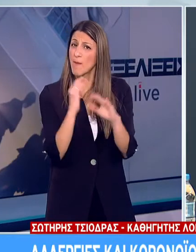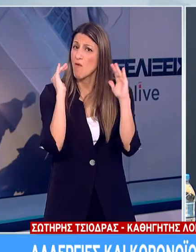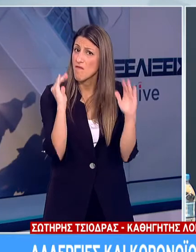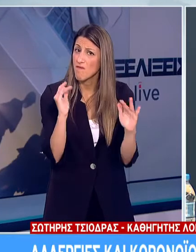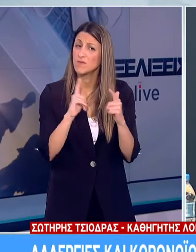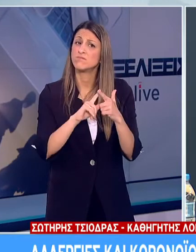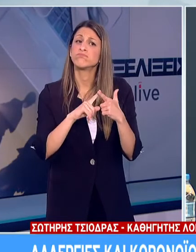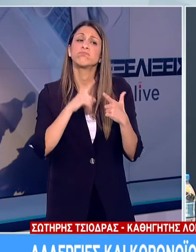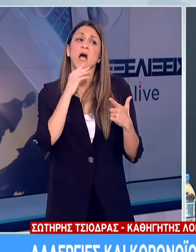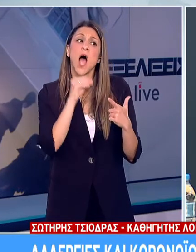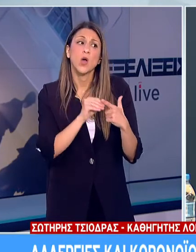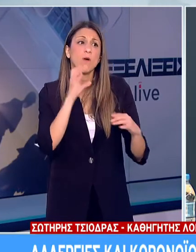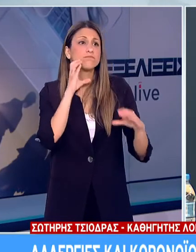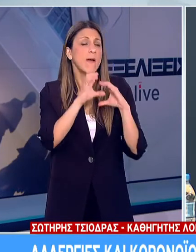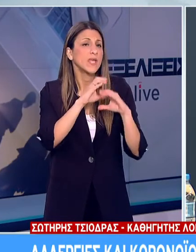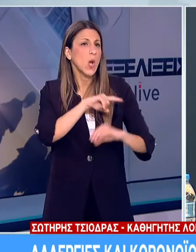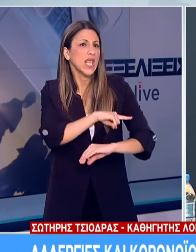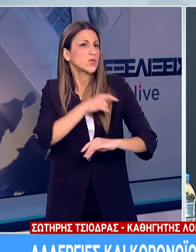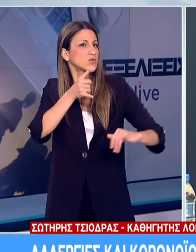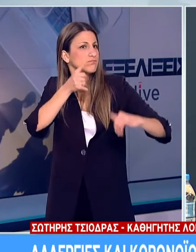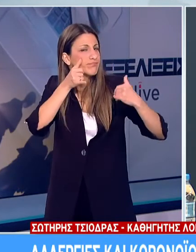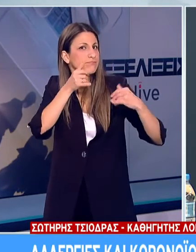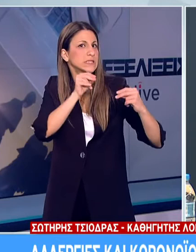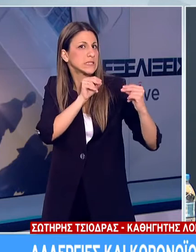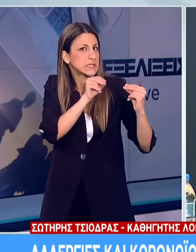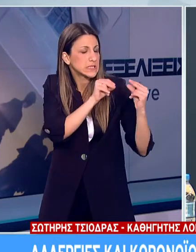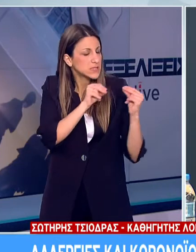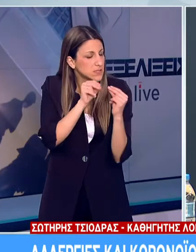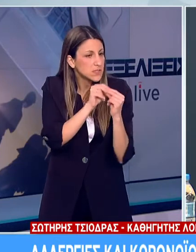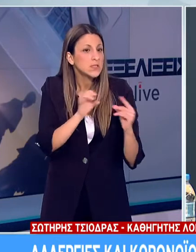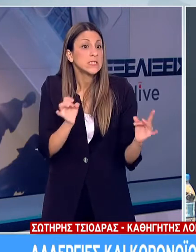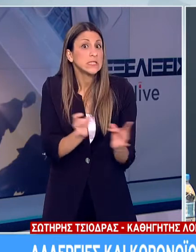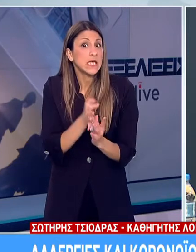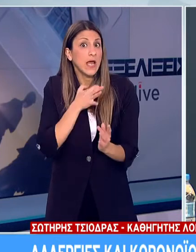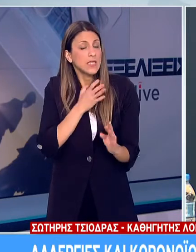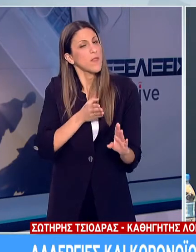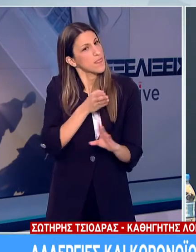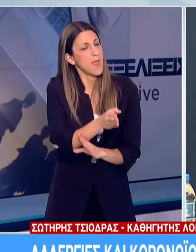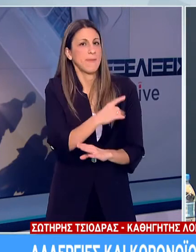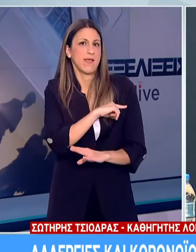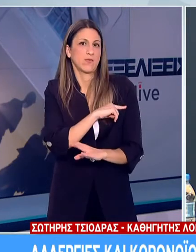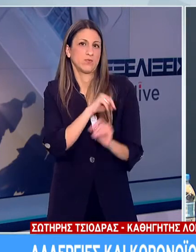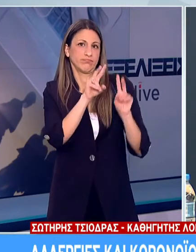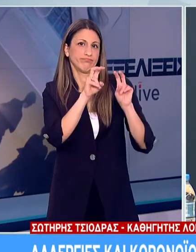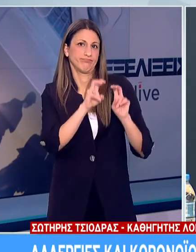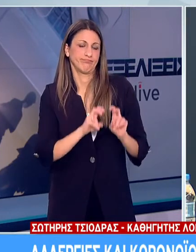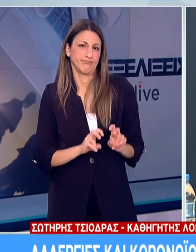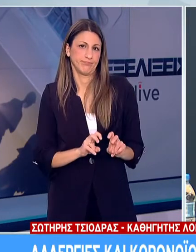τον γιατρό τους και αν χρειαστεί έλεγχος, σε συνειδημόηση με τον γιατρό τους, να γίνεται αυτός ο έλεγχος.